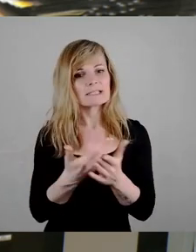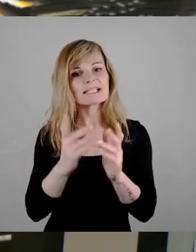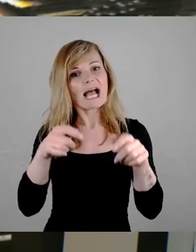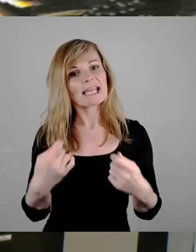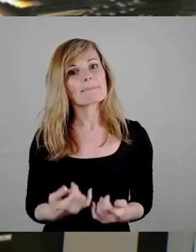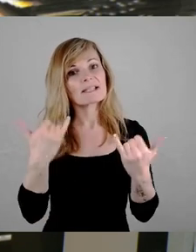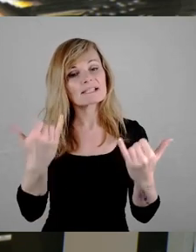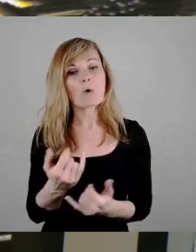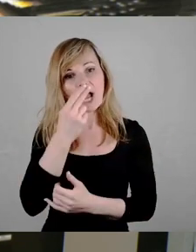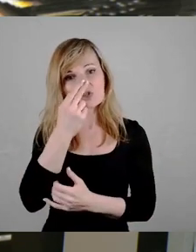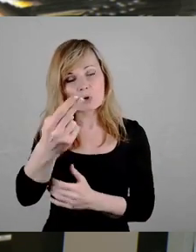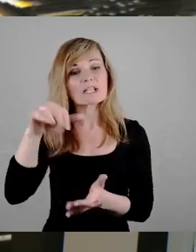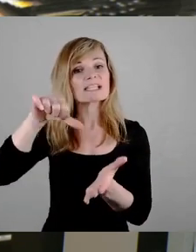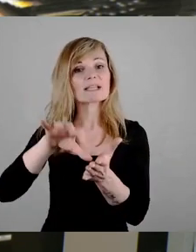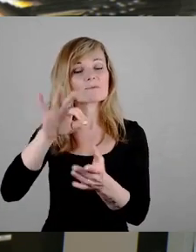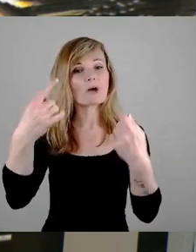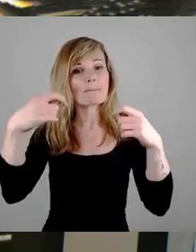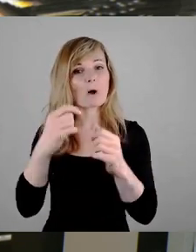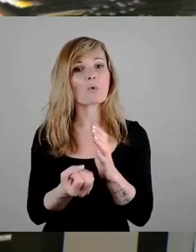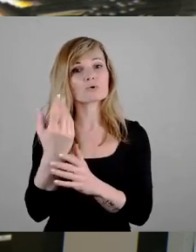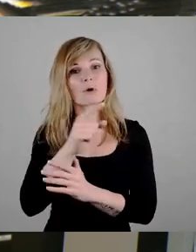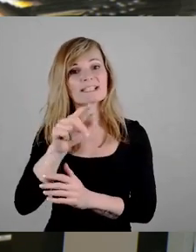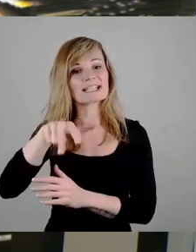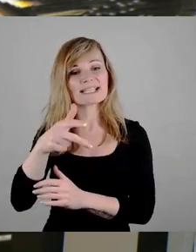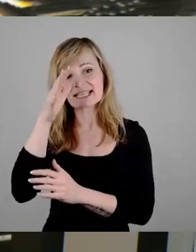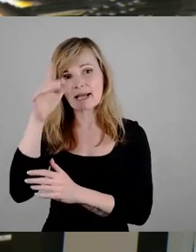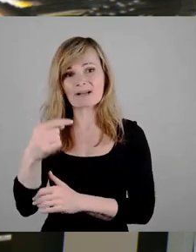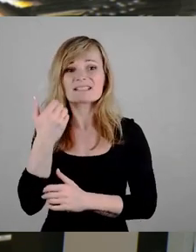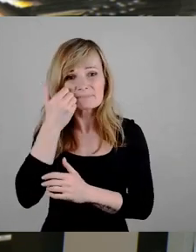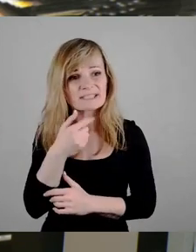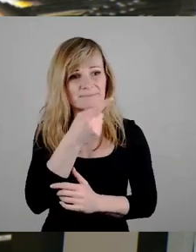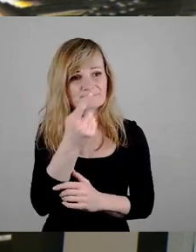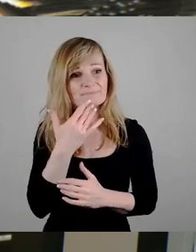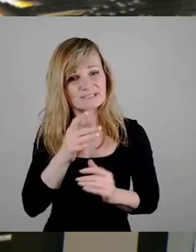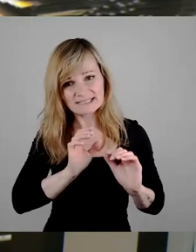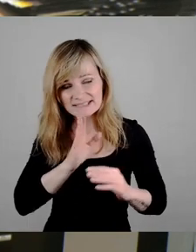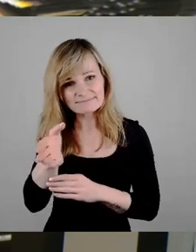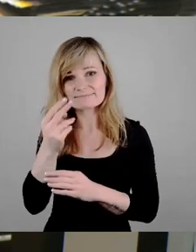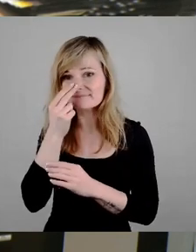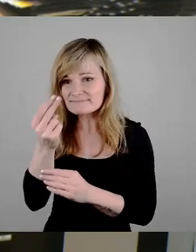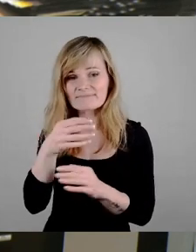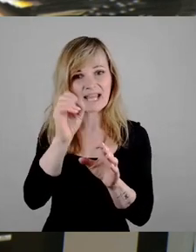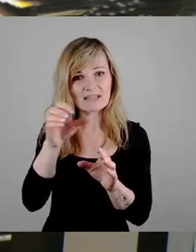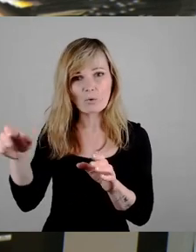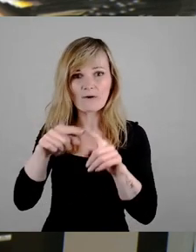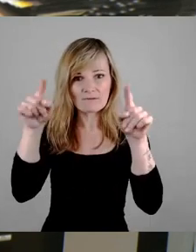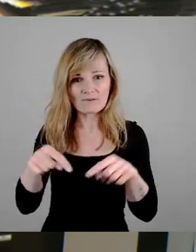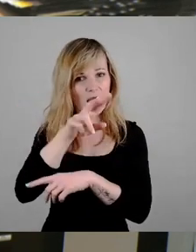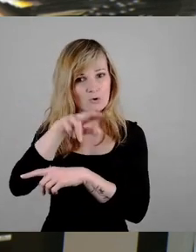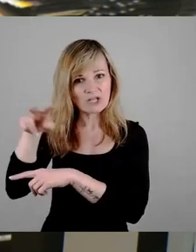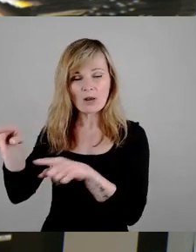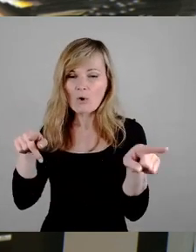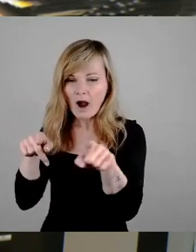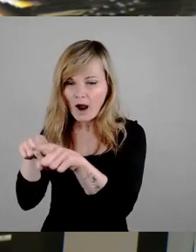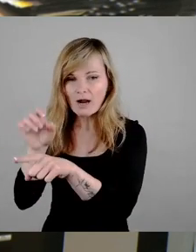Zentrum für Baukultur bis 13.4. Bitte machen Sie sich die Mühe, gehen Sie dahin, schauen Sie die Entwürfe an, die sind alle ausgestellt, Sie können das einsehen,